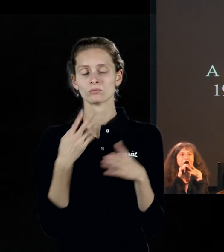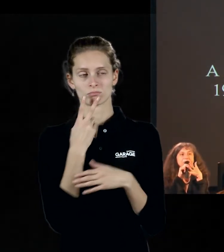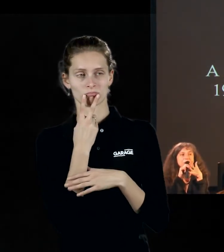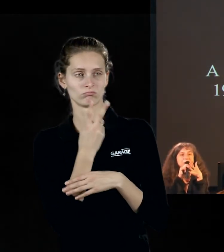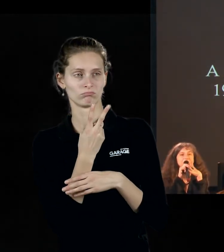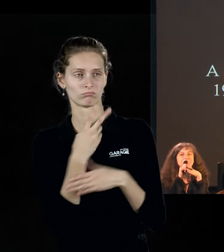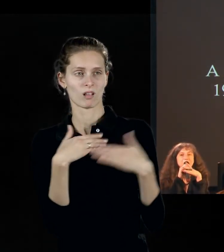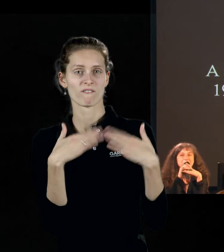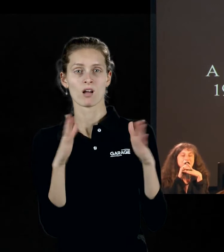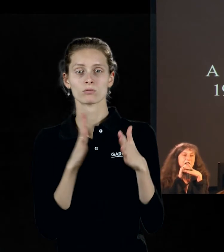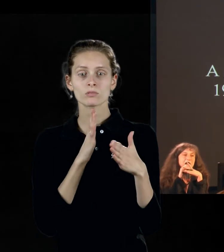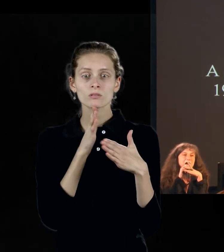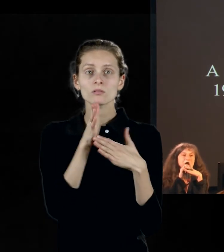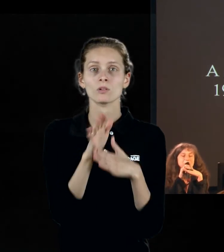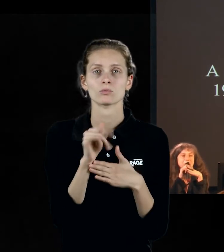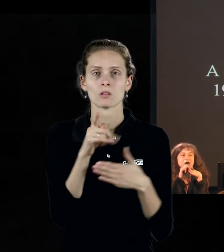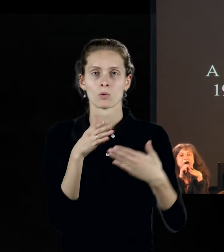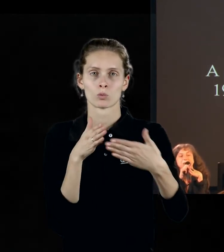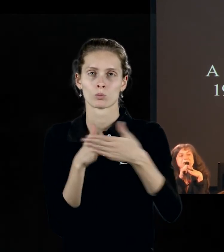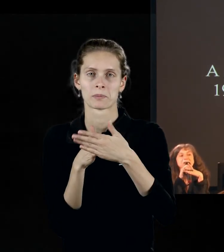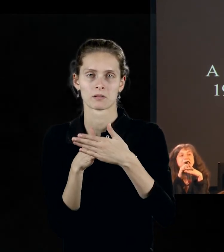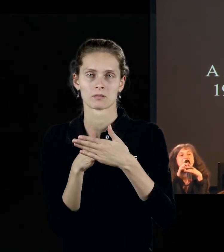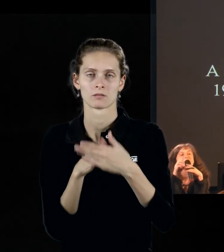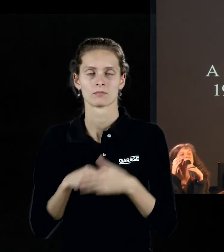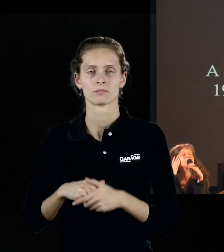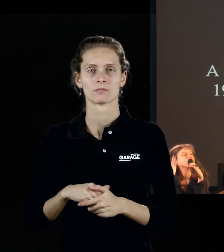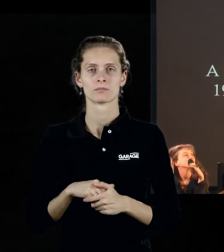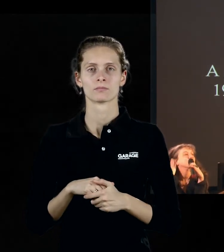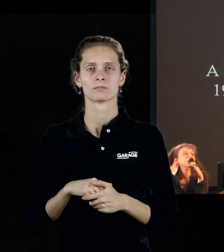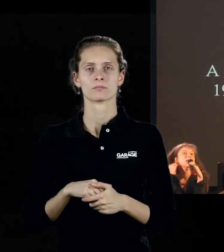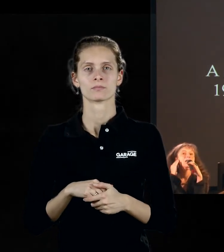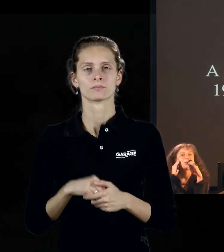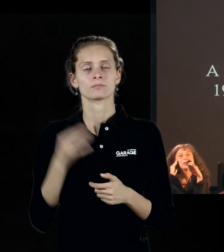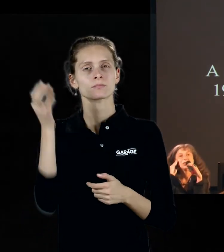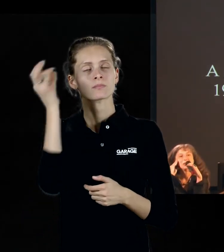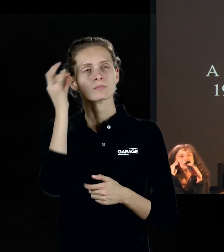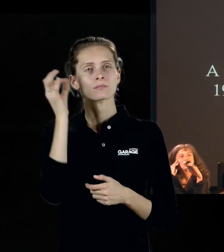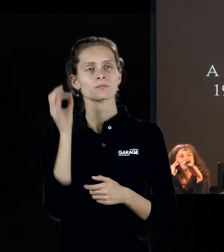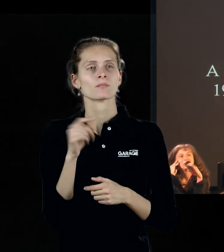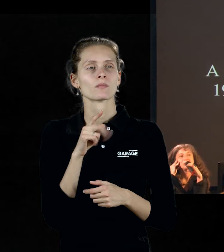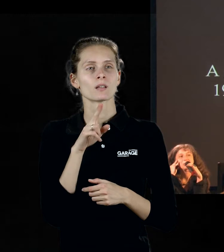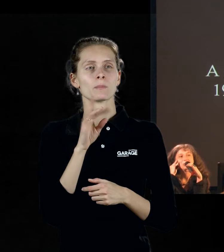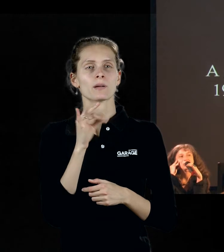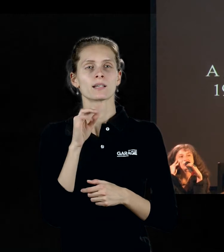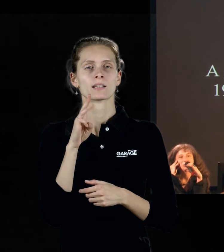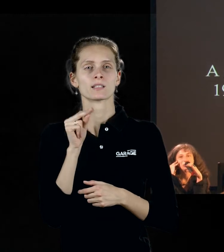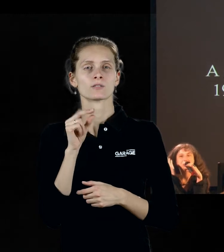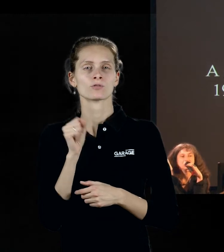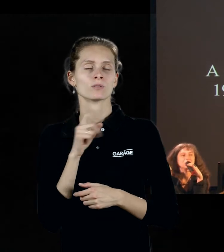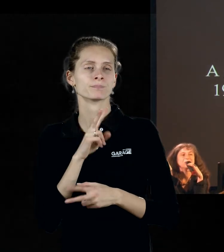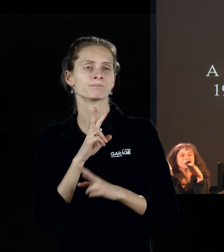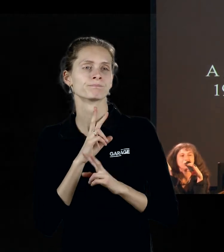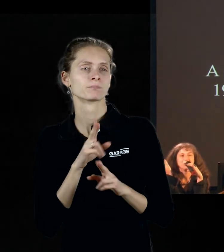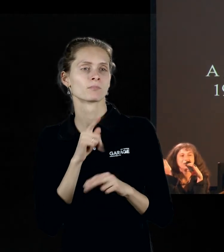воротами в тупик, напоминающие вот эту самую кафеанскую притчу из процесса. Эти ворота, которые были…